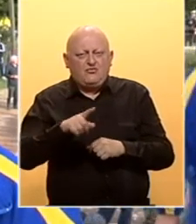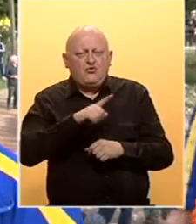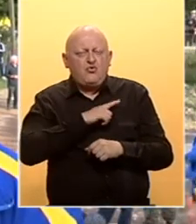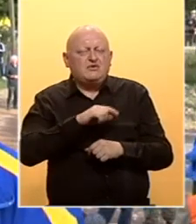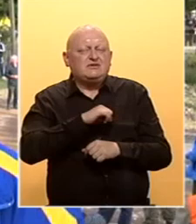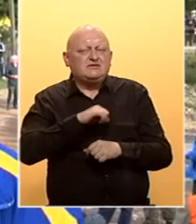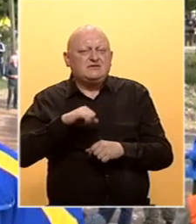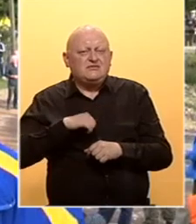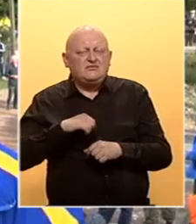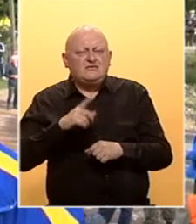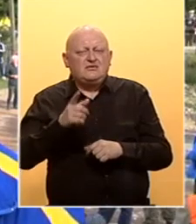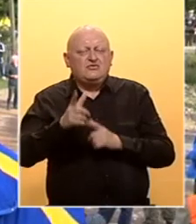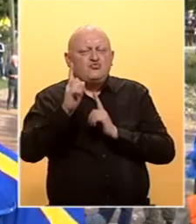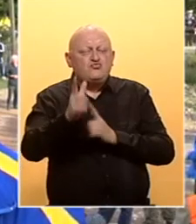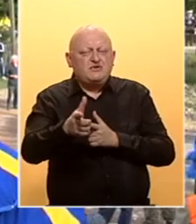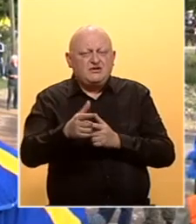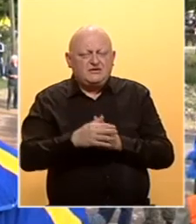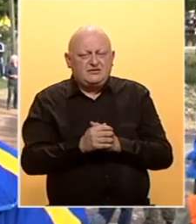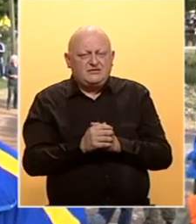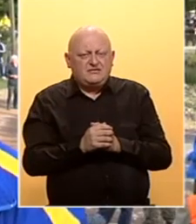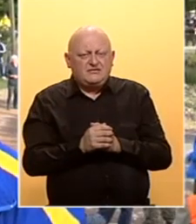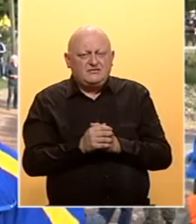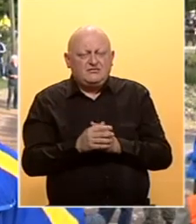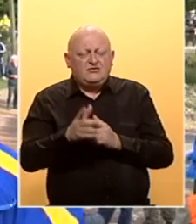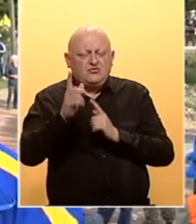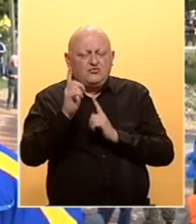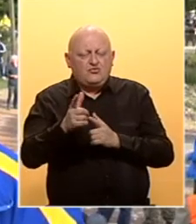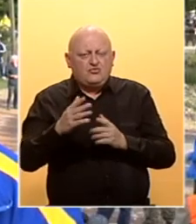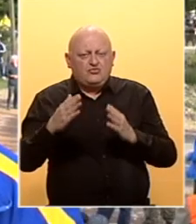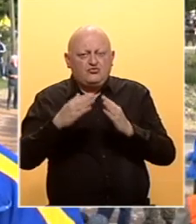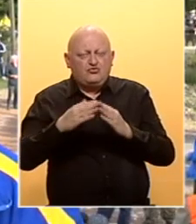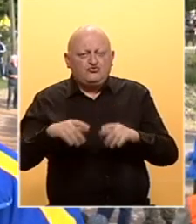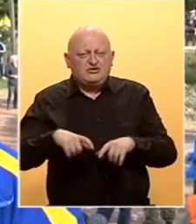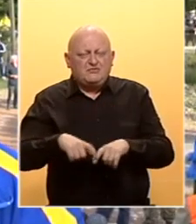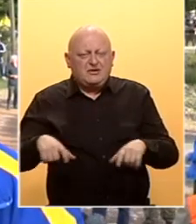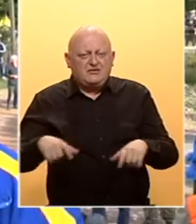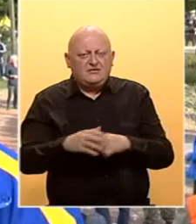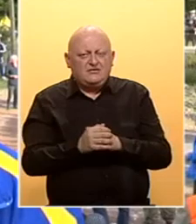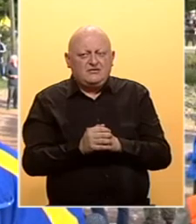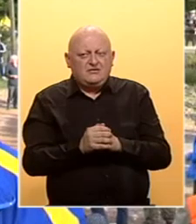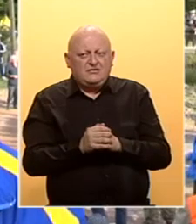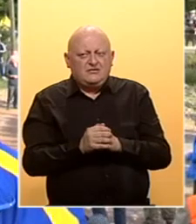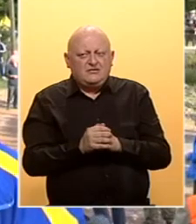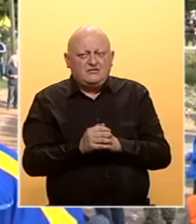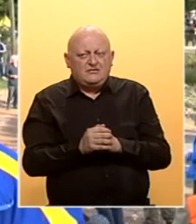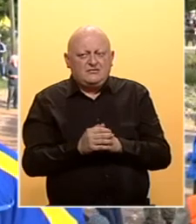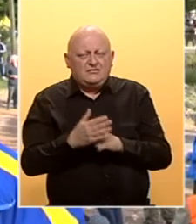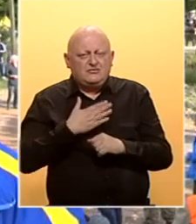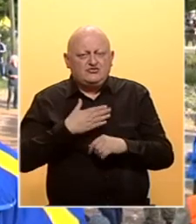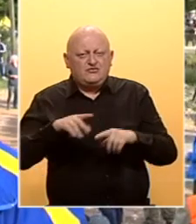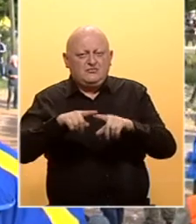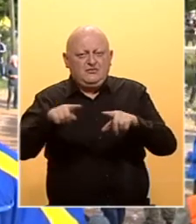tako, nego su ubijeni, baš ubijeni na kućnim pragovima, u svojim